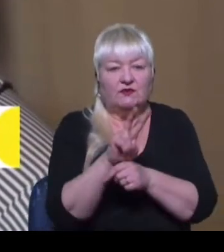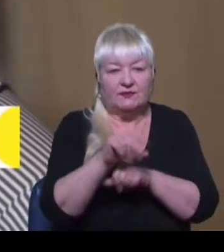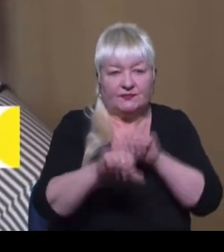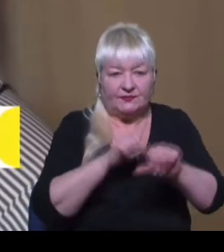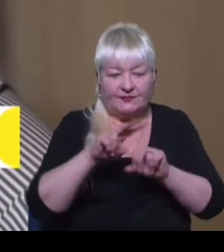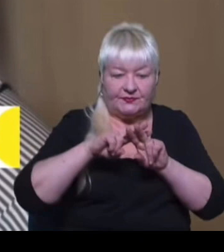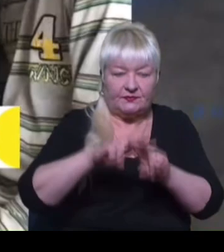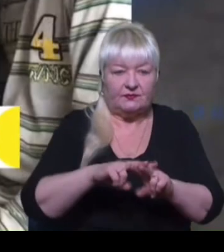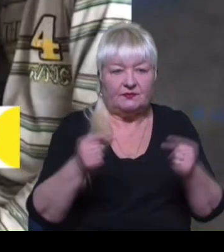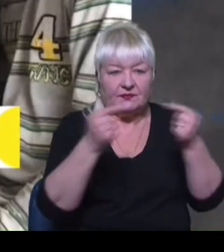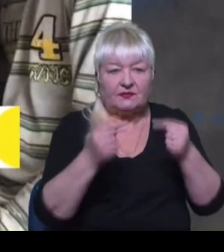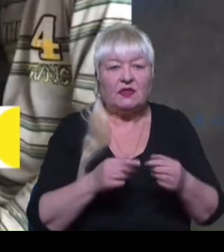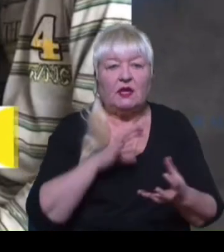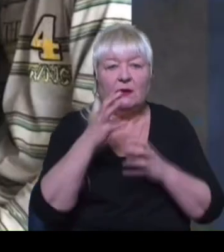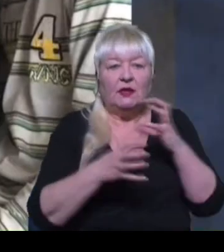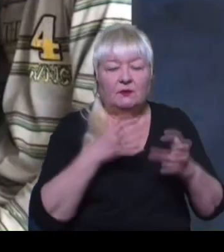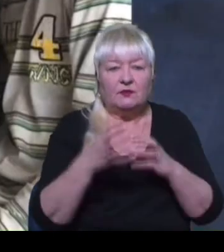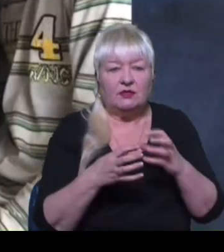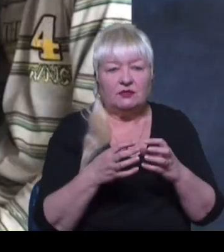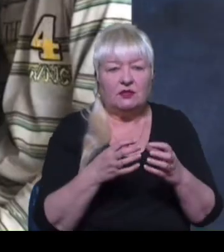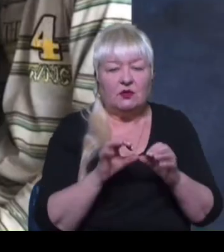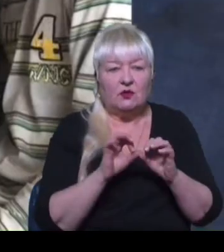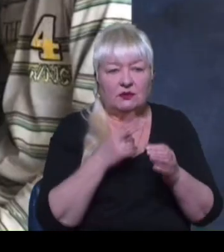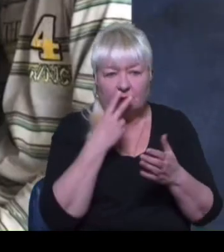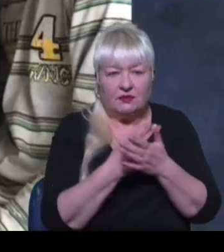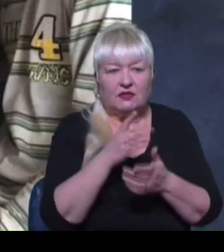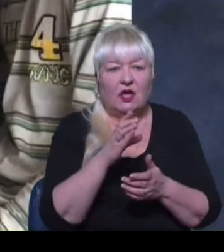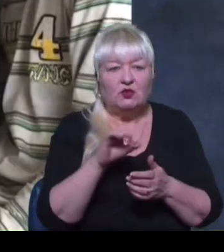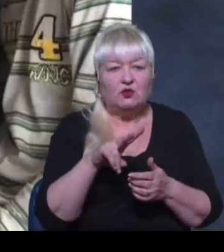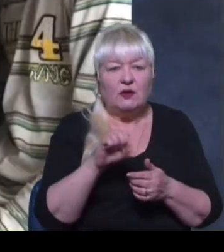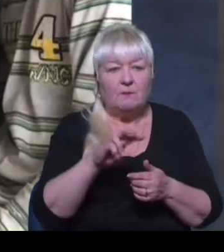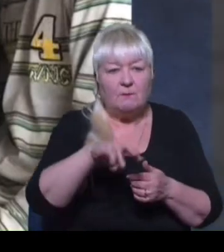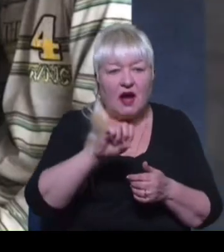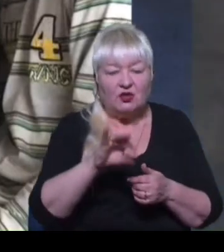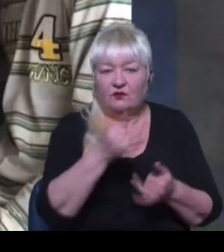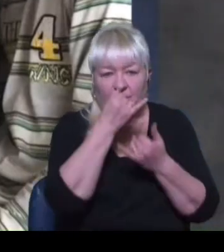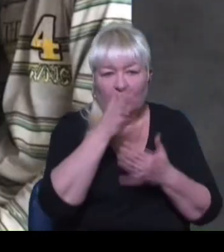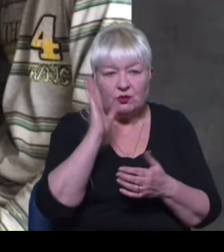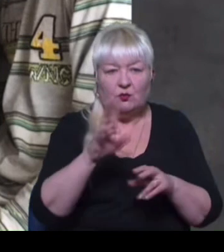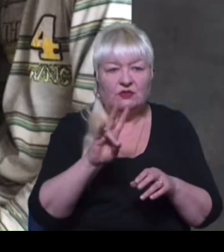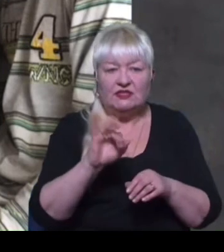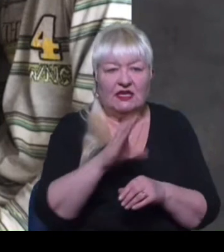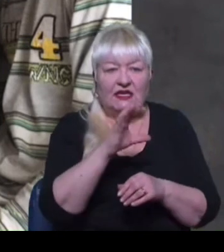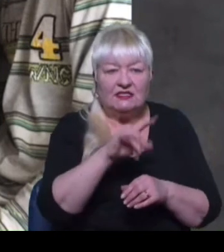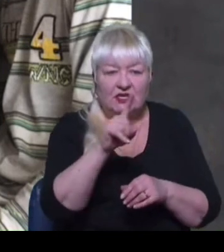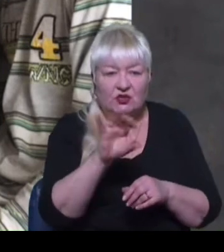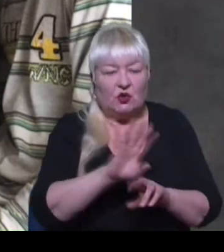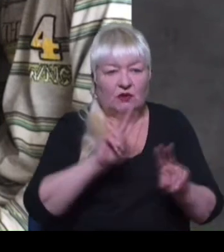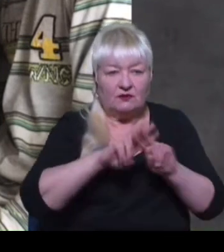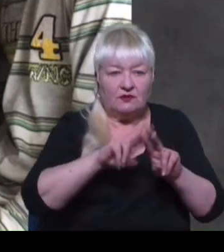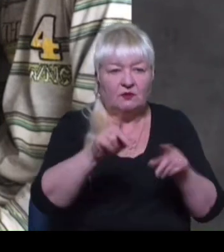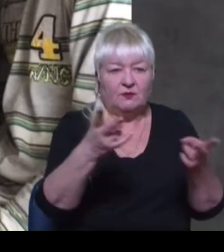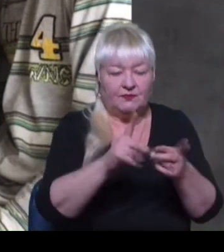'язнення. Згідно з міжнародним класифікатором хвороб Сулейманов не може знаходитись ні в СІЗО, ні в колонії. Йому необхідна заміна